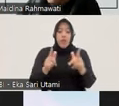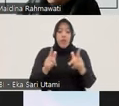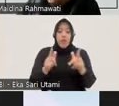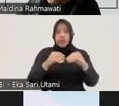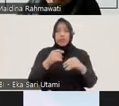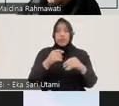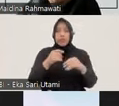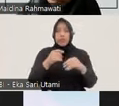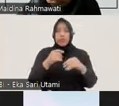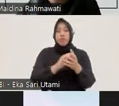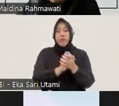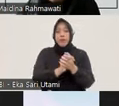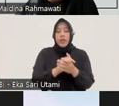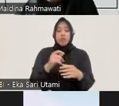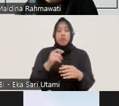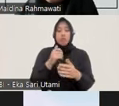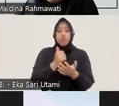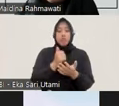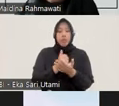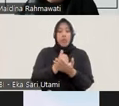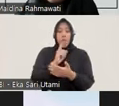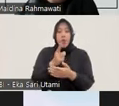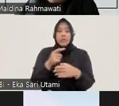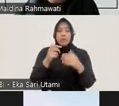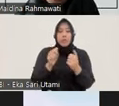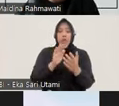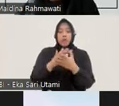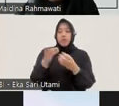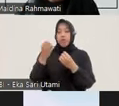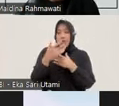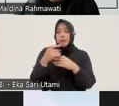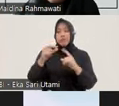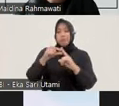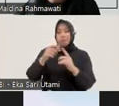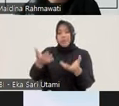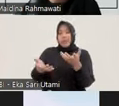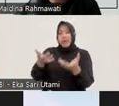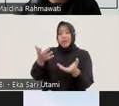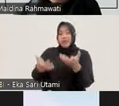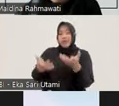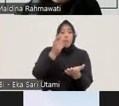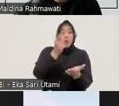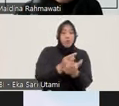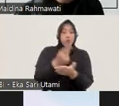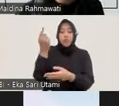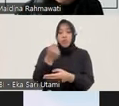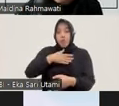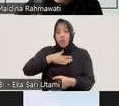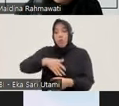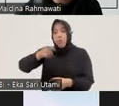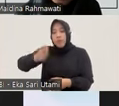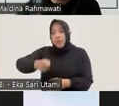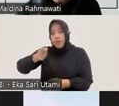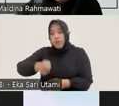perkenalkan dia harus juga bisa disampaikan kepada pengadilan dan penutup umum maupun hakim bisa mempertimbangkan hasil